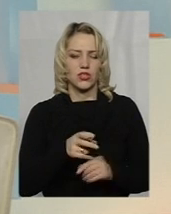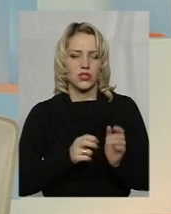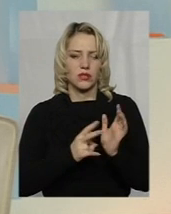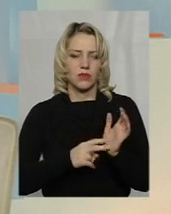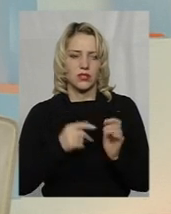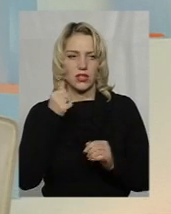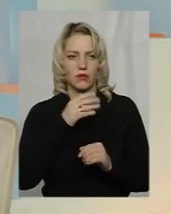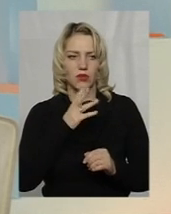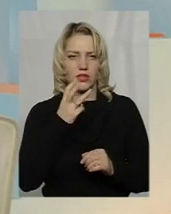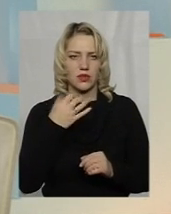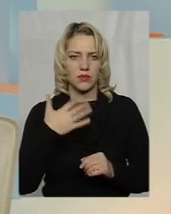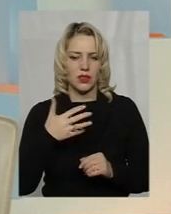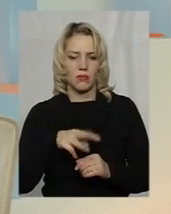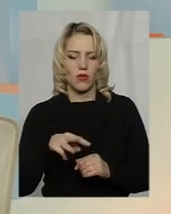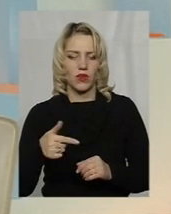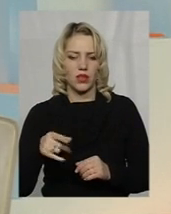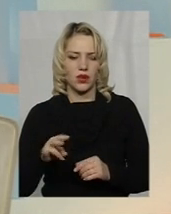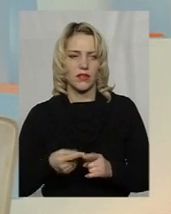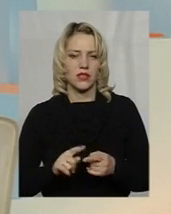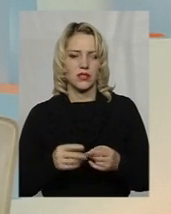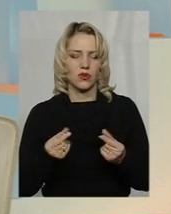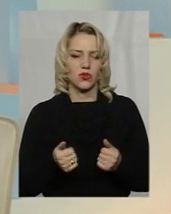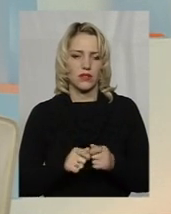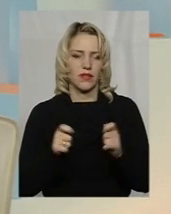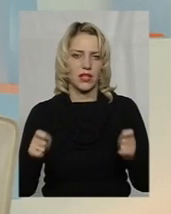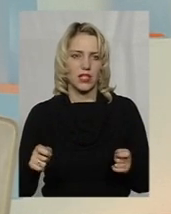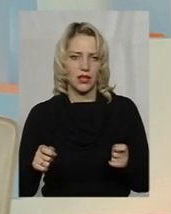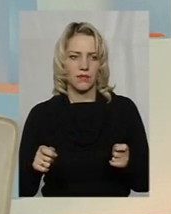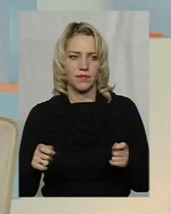було 350 мільйонів гривень, вони ці кошти на цей рахунок